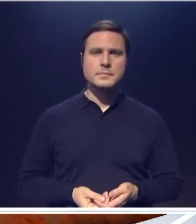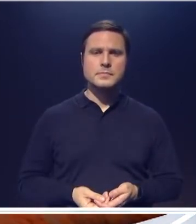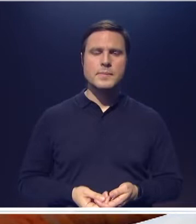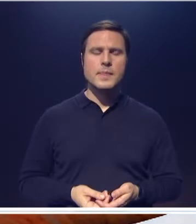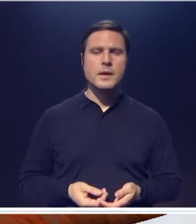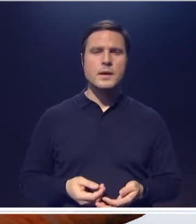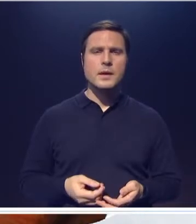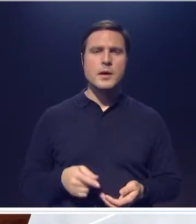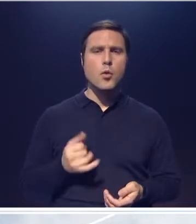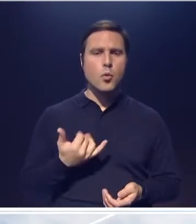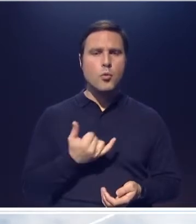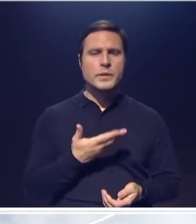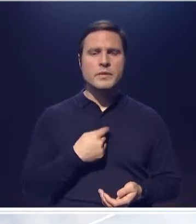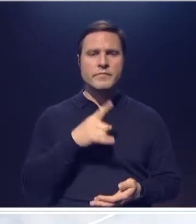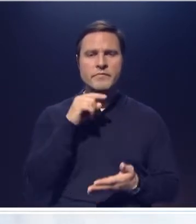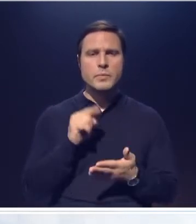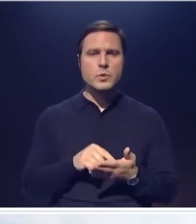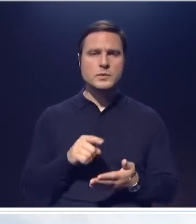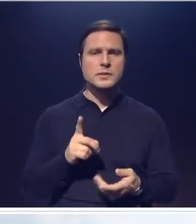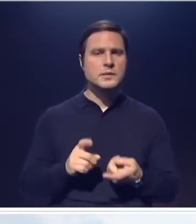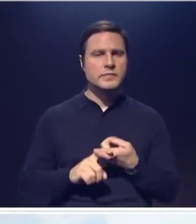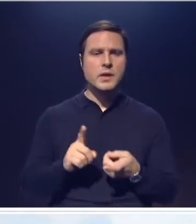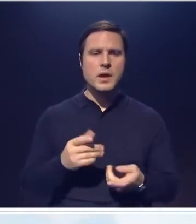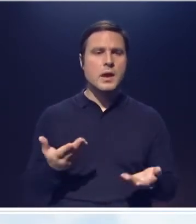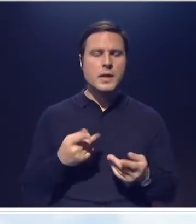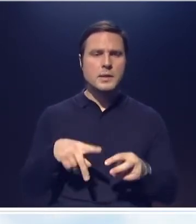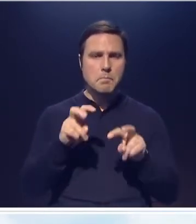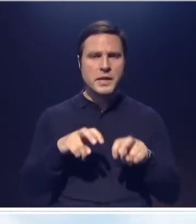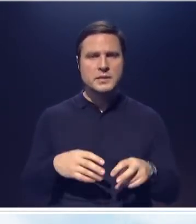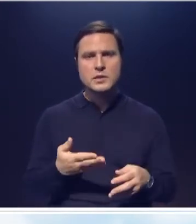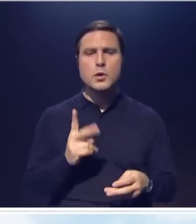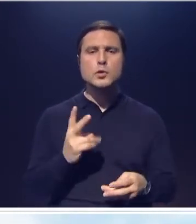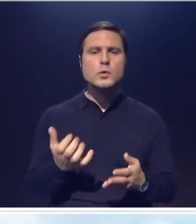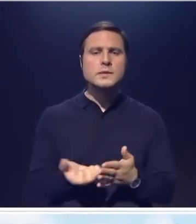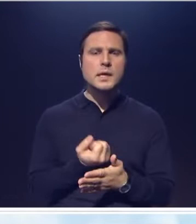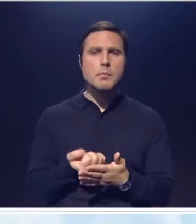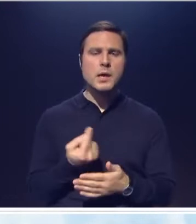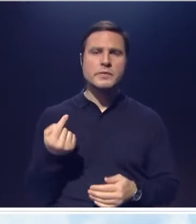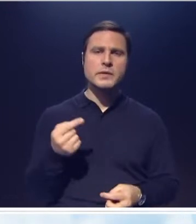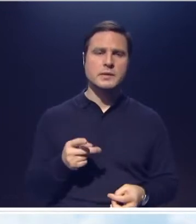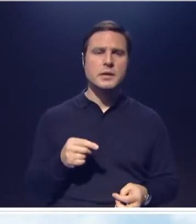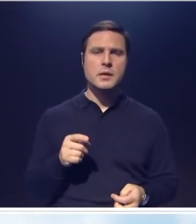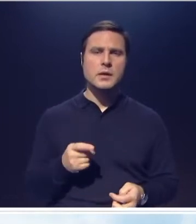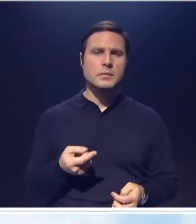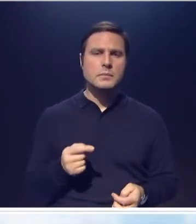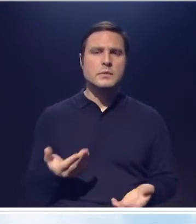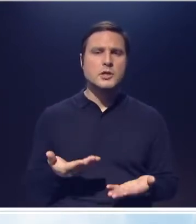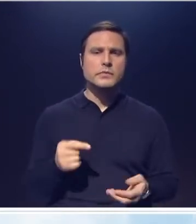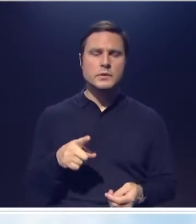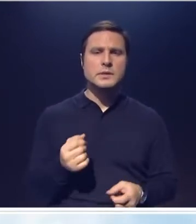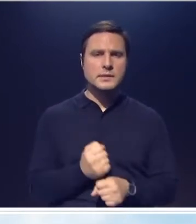Но у меня вопрос в этой связи. Это как-то монетизируется? Кто зарабатывает на этом? Это же для чего-то делается.